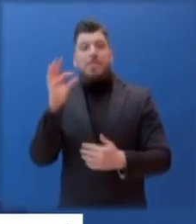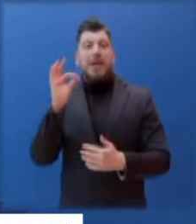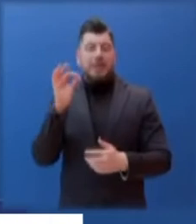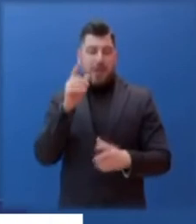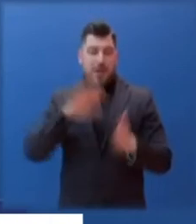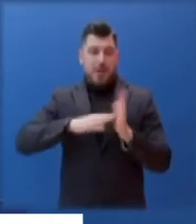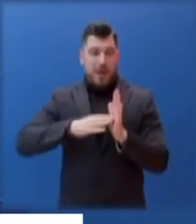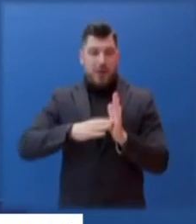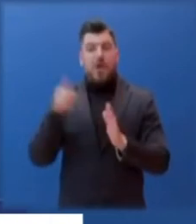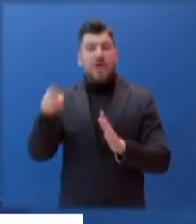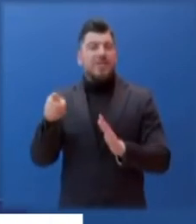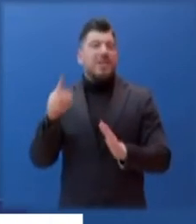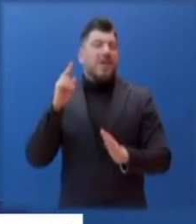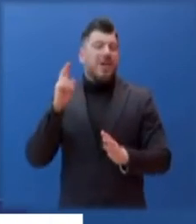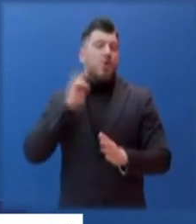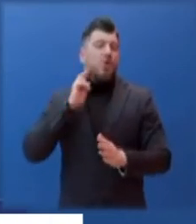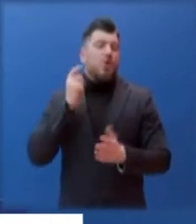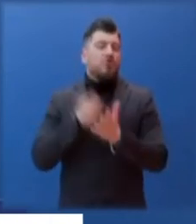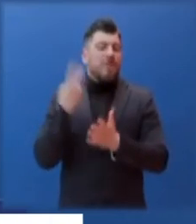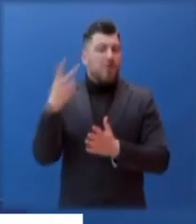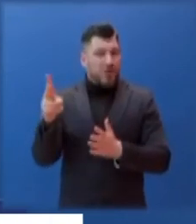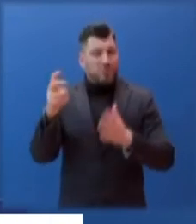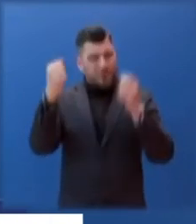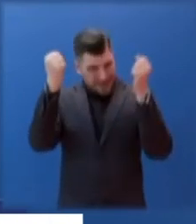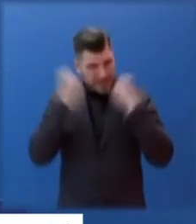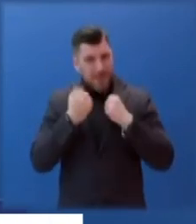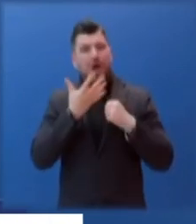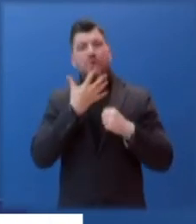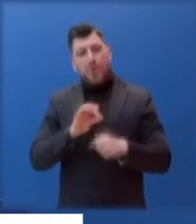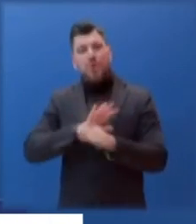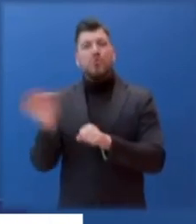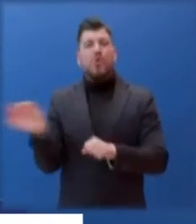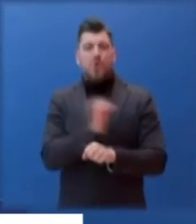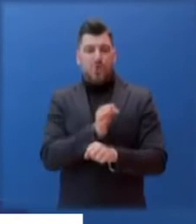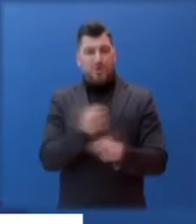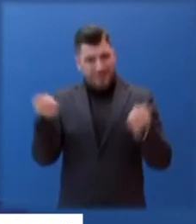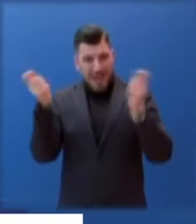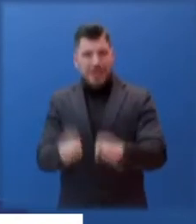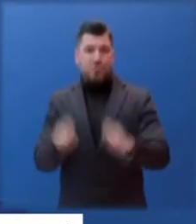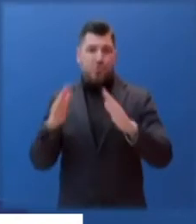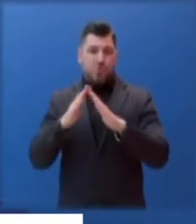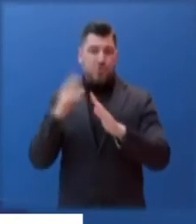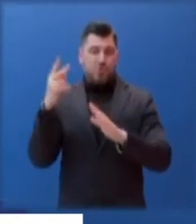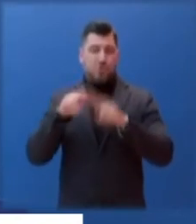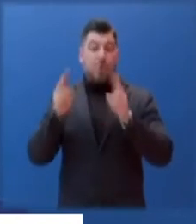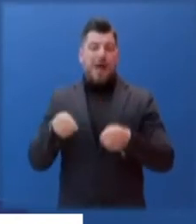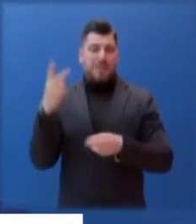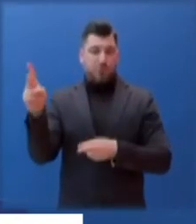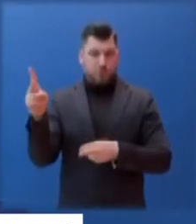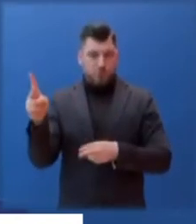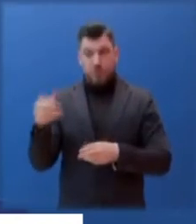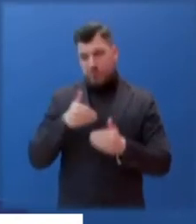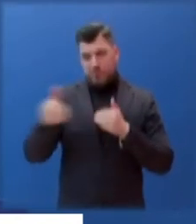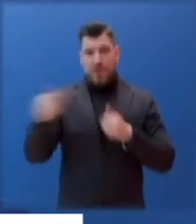ΚΑΔ ή ΚΑΔ με τα μεγαλύτερα έσοδα στους κλάδους και στις περιοχές όπου εφαρμόζονται περιοριστικά μέτρα κατά τη διάρκεια του Απριλίου